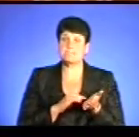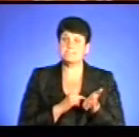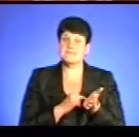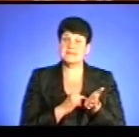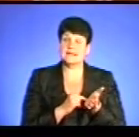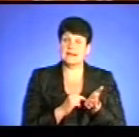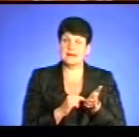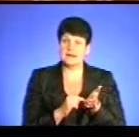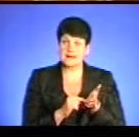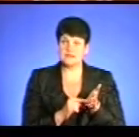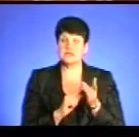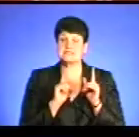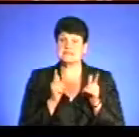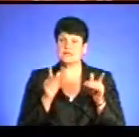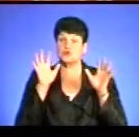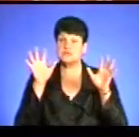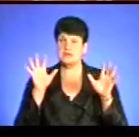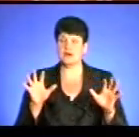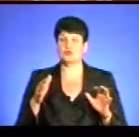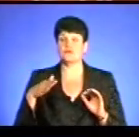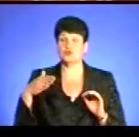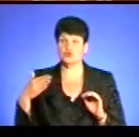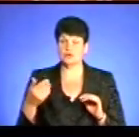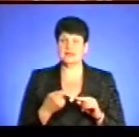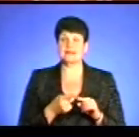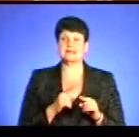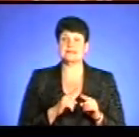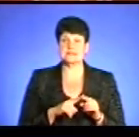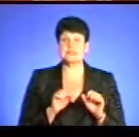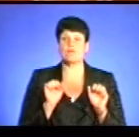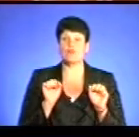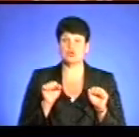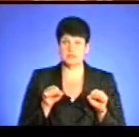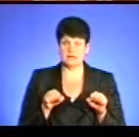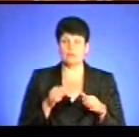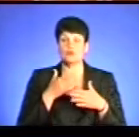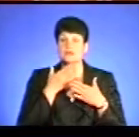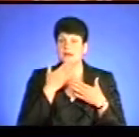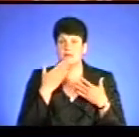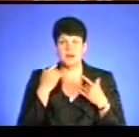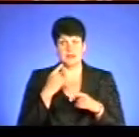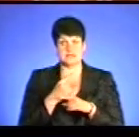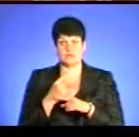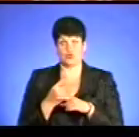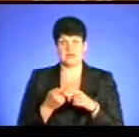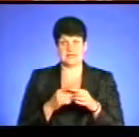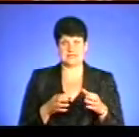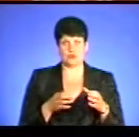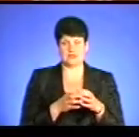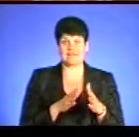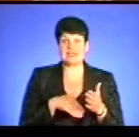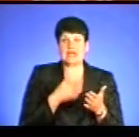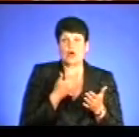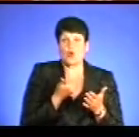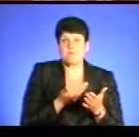суто із законодавчої сторони це можливо, тому що немає заборони на цей колектив і рекомендацій